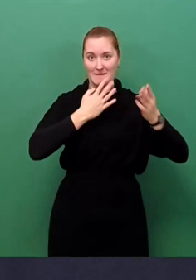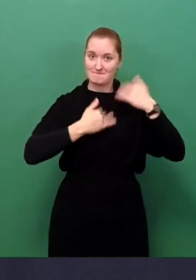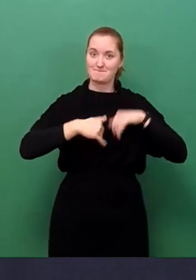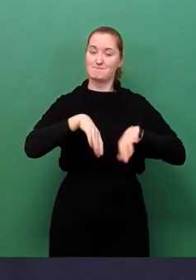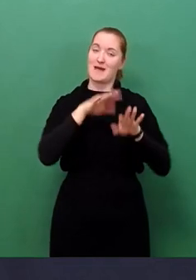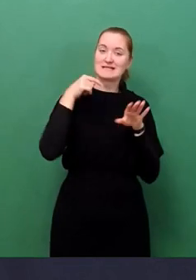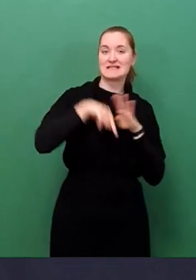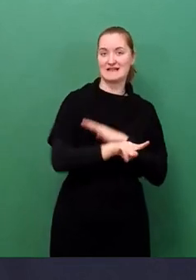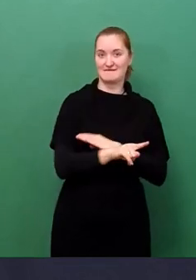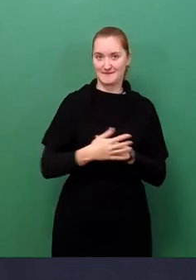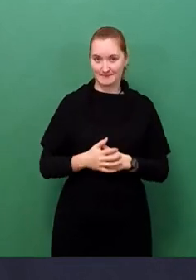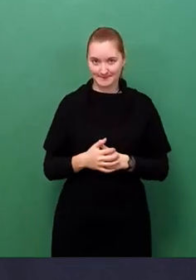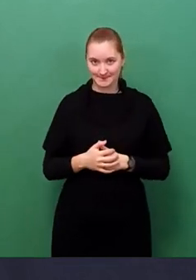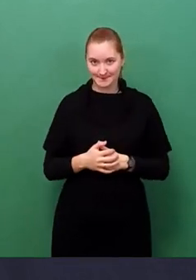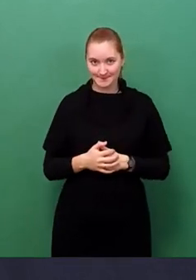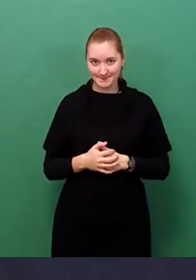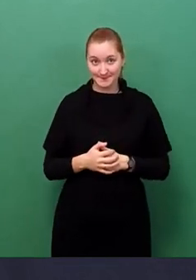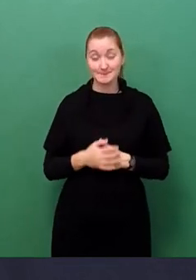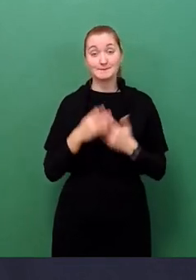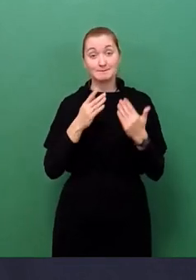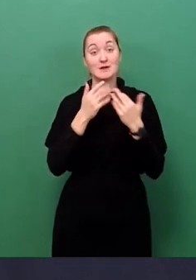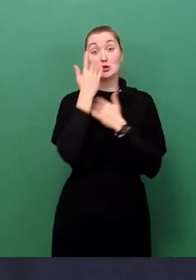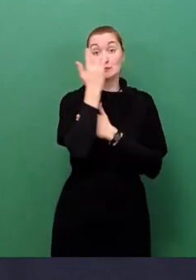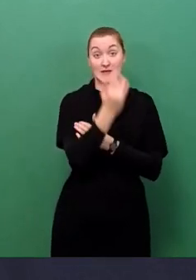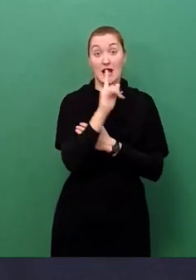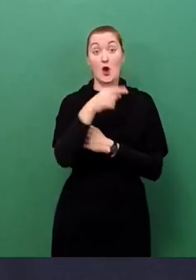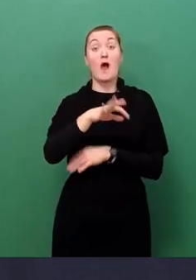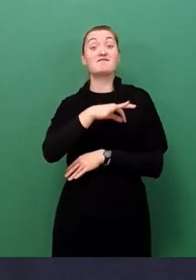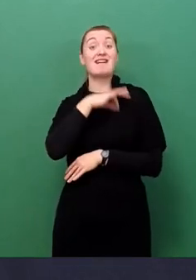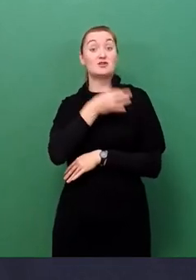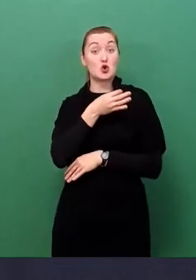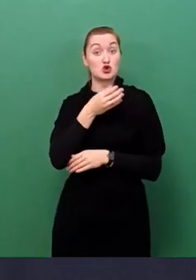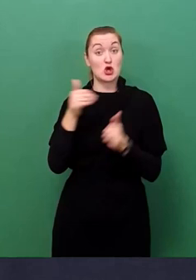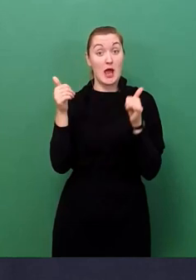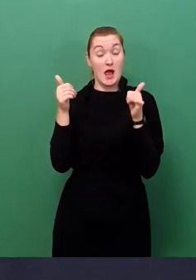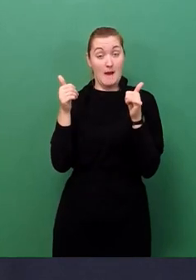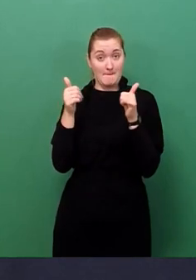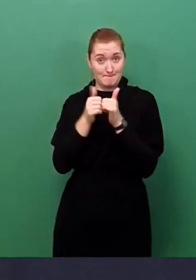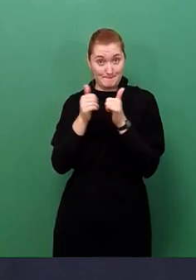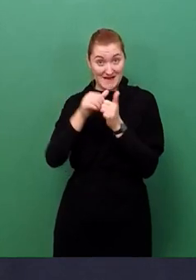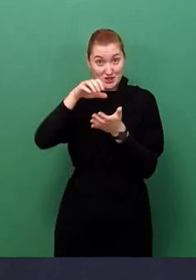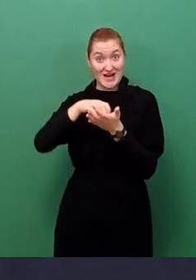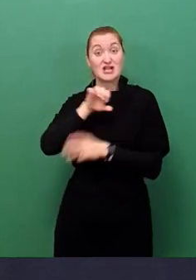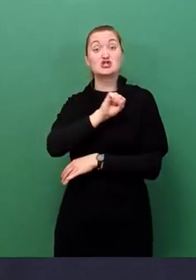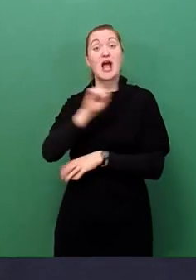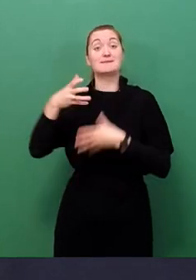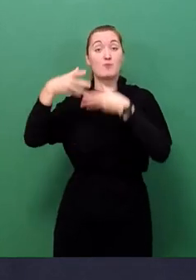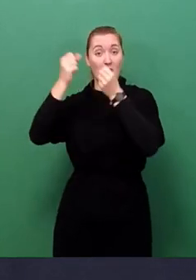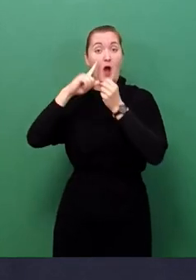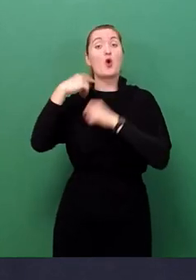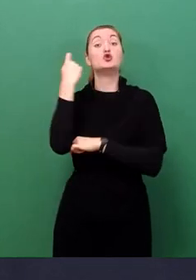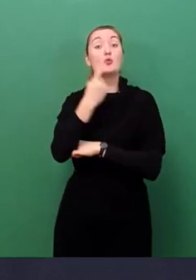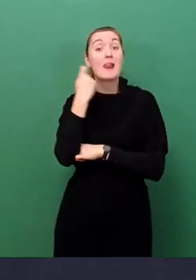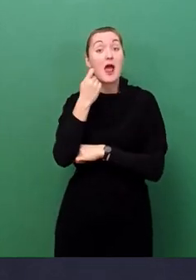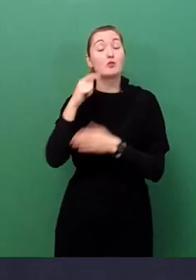Wenig später war ebenfalls eine Delegation in unserer französischen Partnerstadt Straßburg. Auch hier war der Anlass ein Jubiläum, nämlich die 30